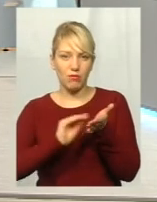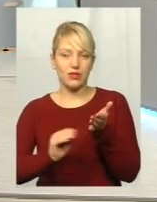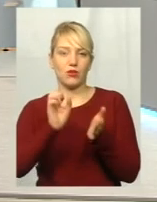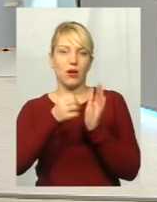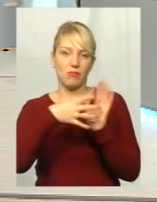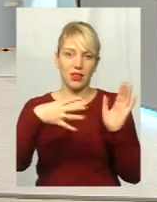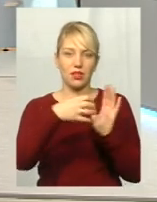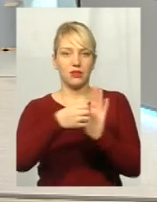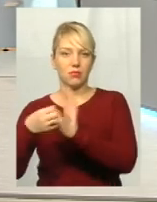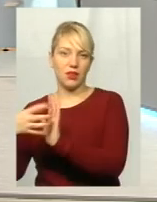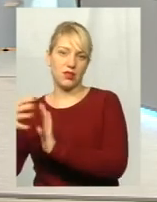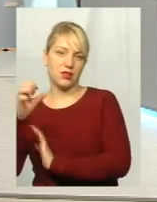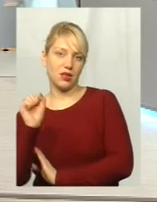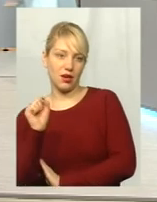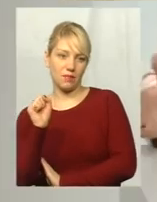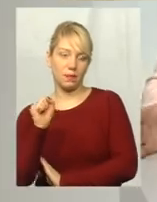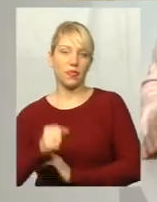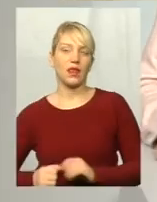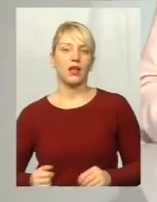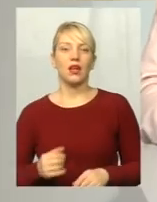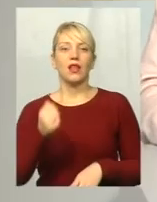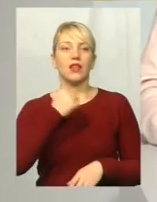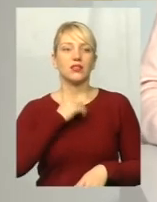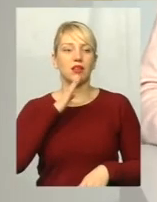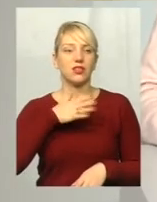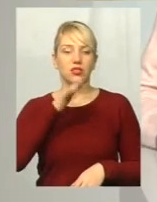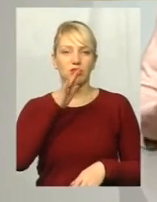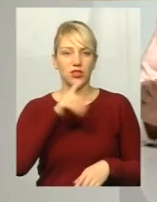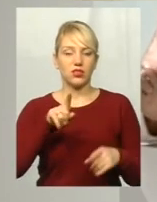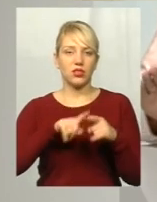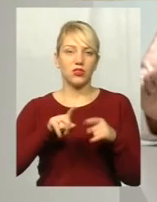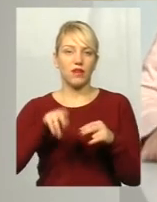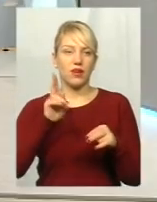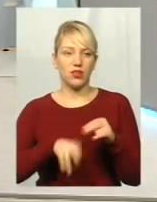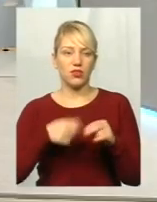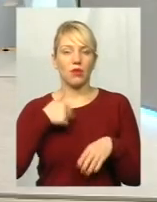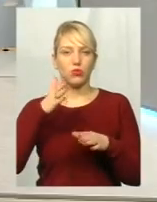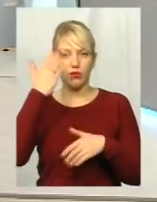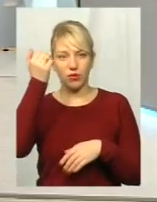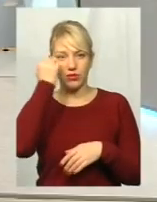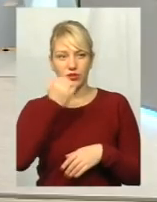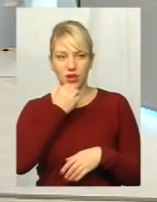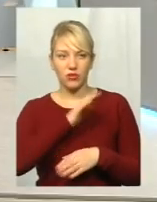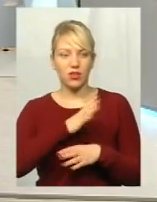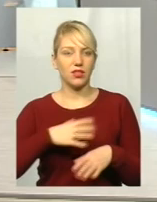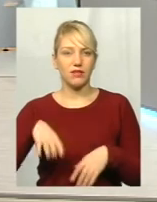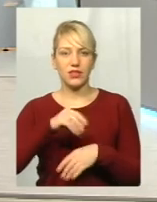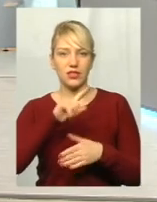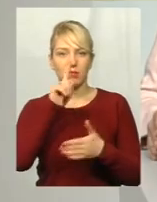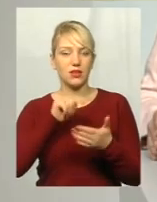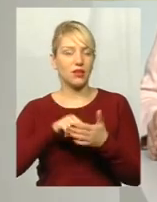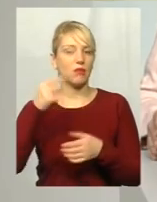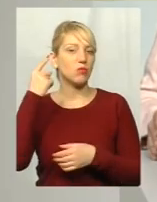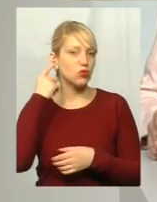.15. Що ж, на жаль, наш час добігає до завершення, я буду вам дякувати. Не на всі питання ми почули